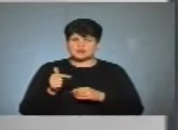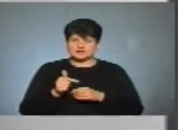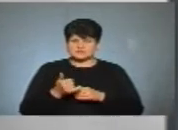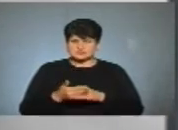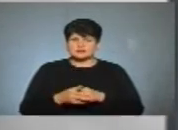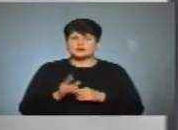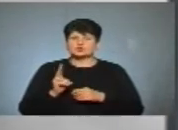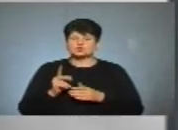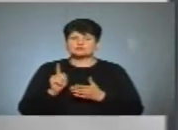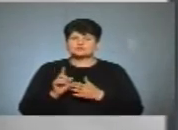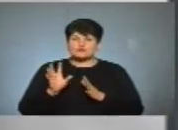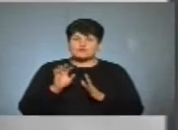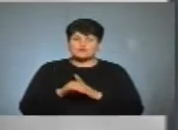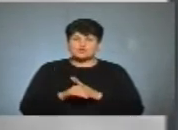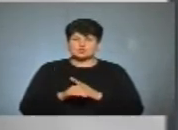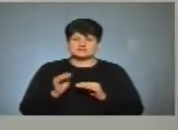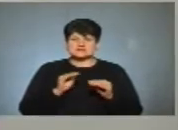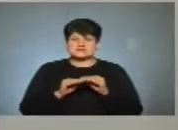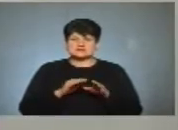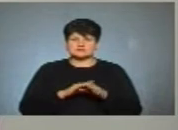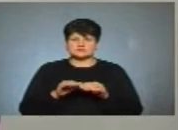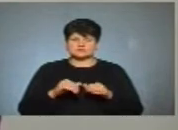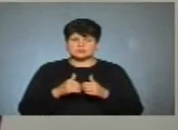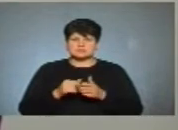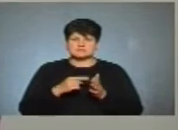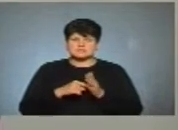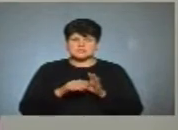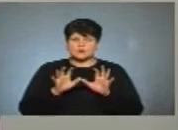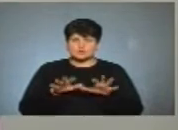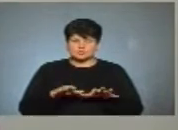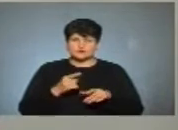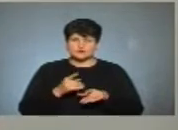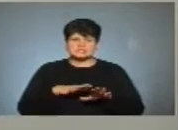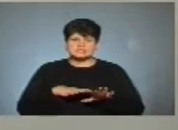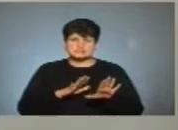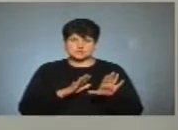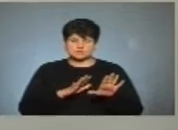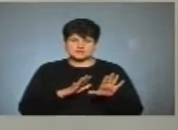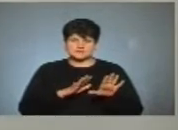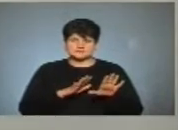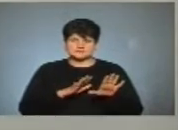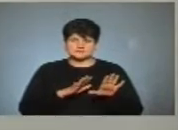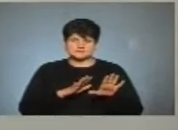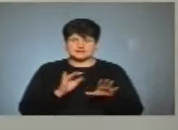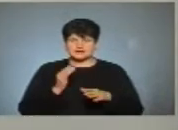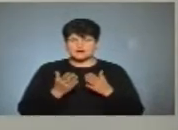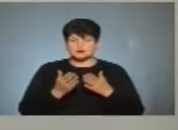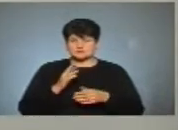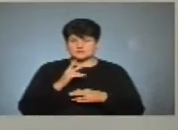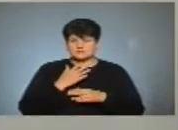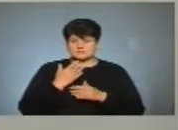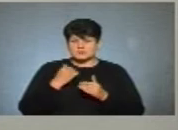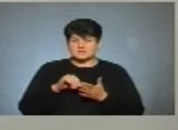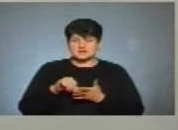Хто обов'язково входить в склад виконкому? Міський голова входить, його заступники, і, якщо не помиляюся,